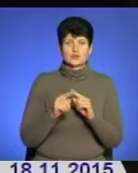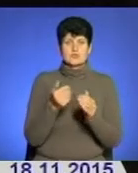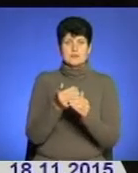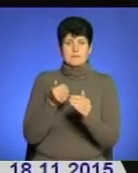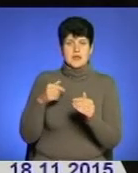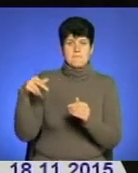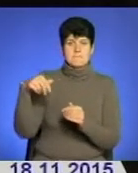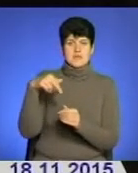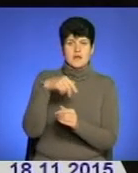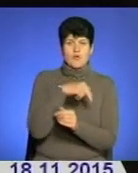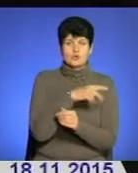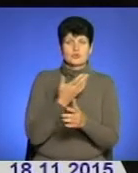переходом. Триває досудове розслідування.